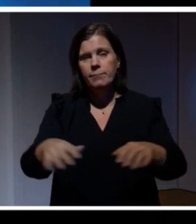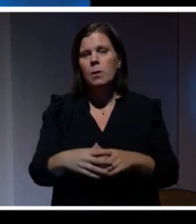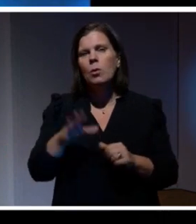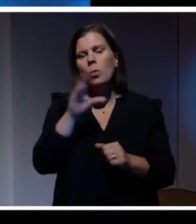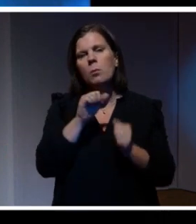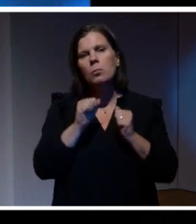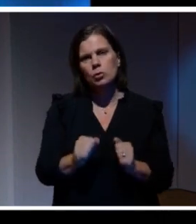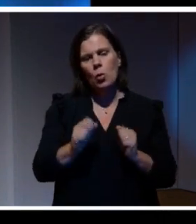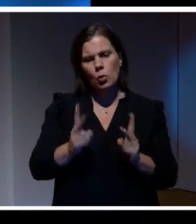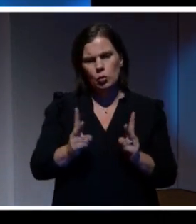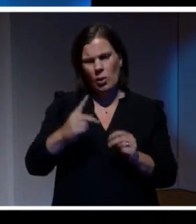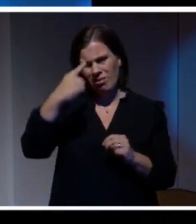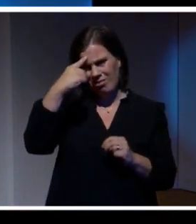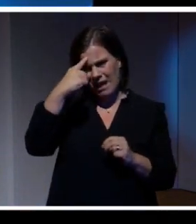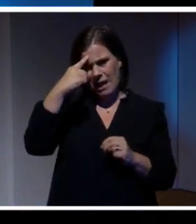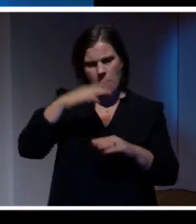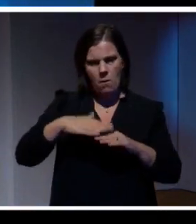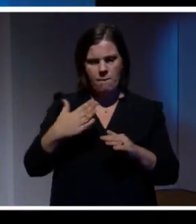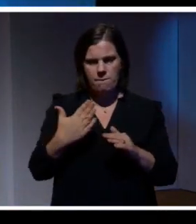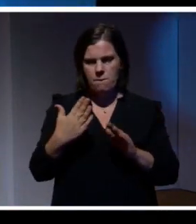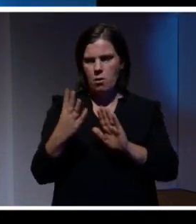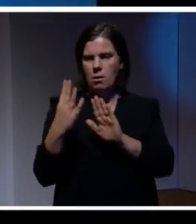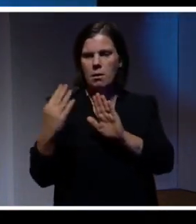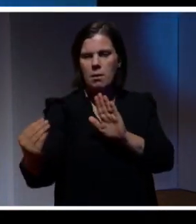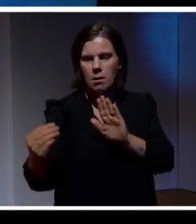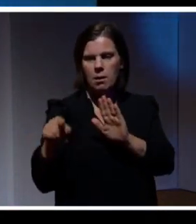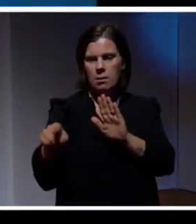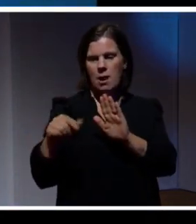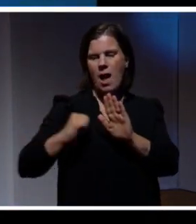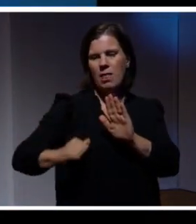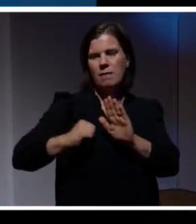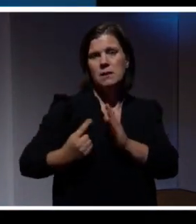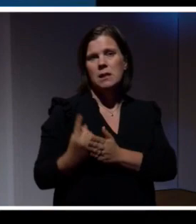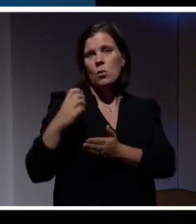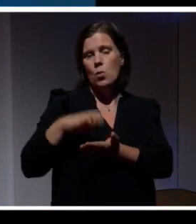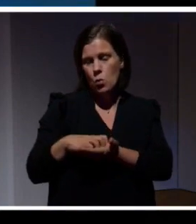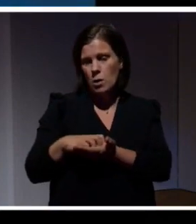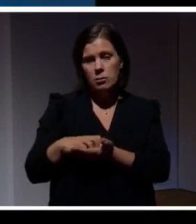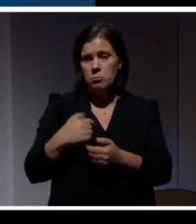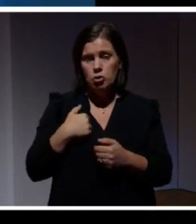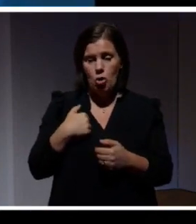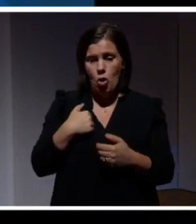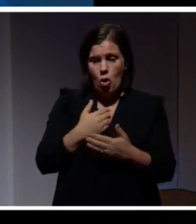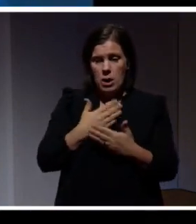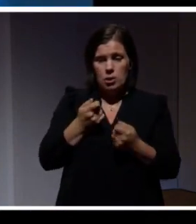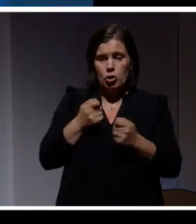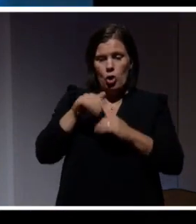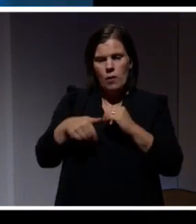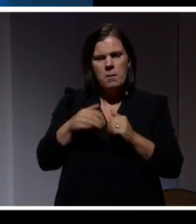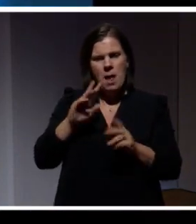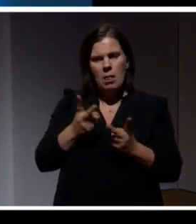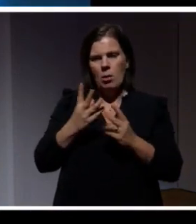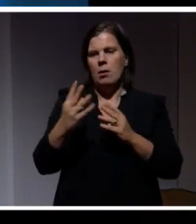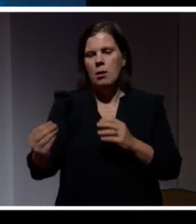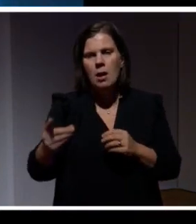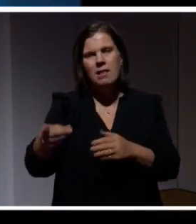vidta åtgärder för att också försäkra sig om att användningssituationen långt borta min egen rådighet är tryggad och säker. Så